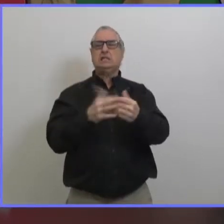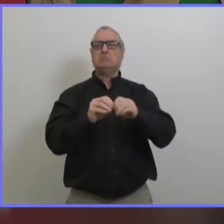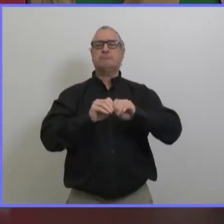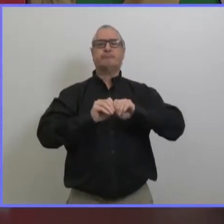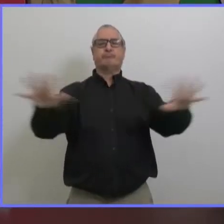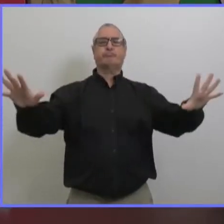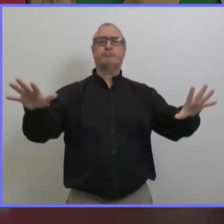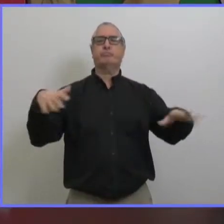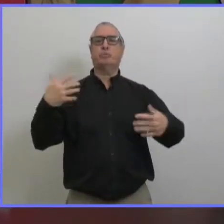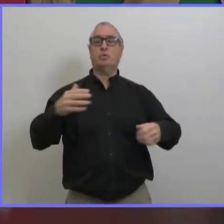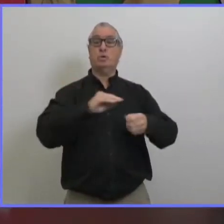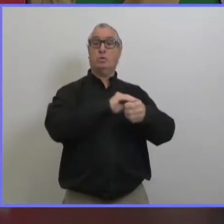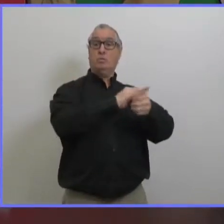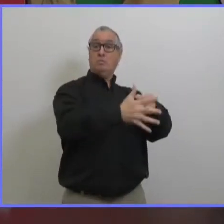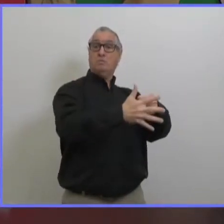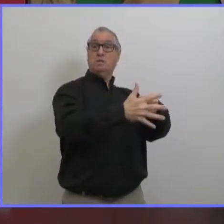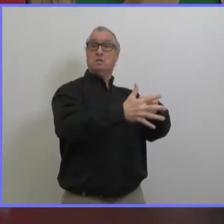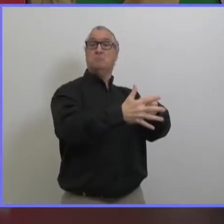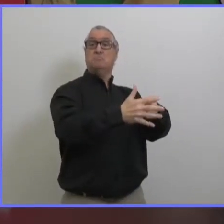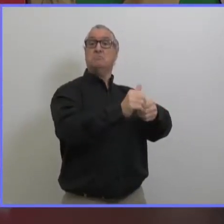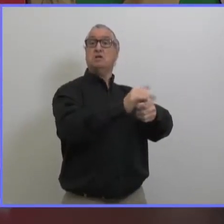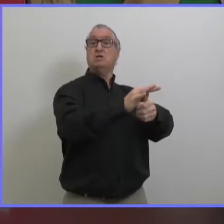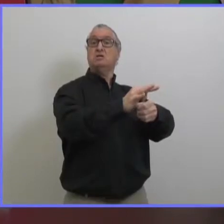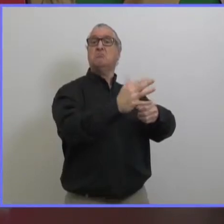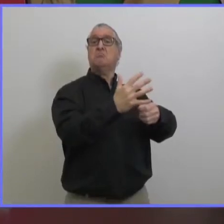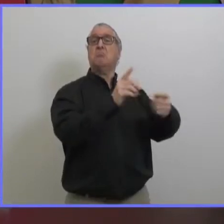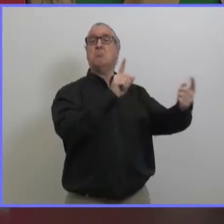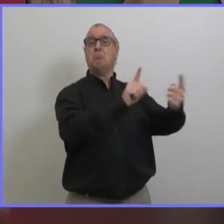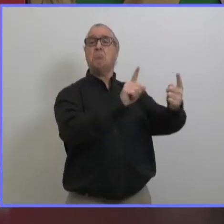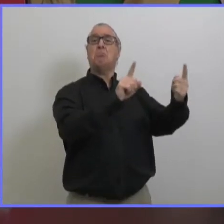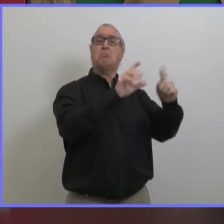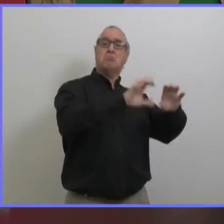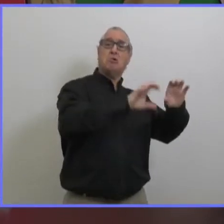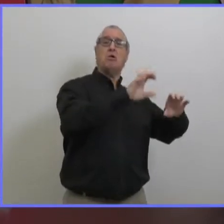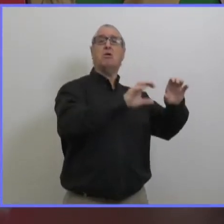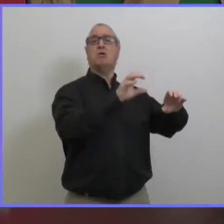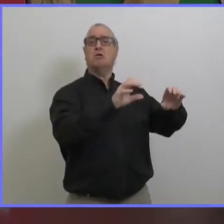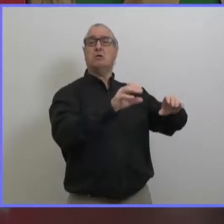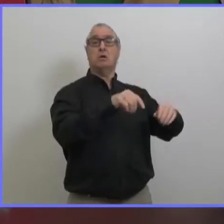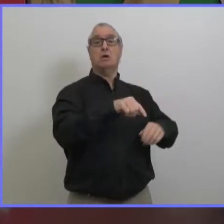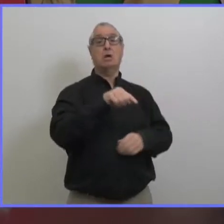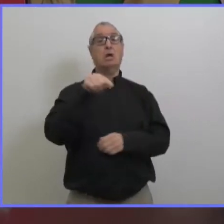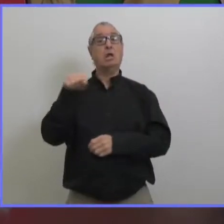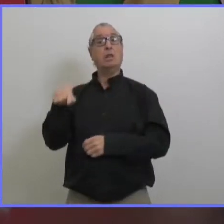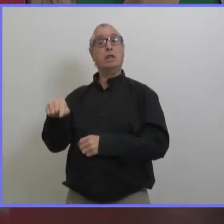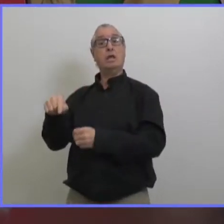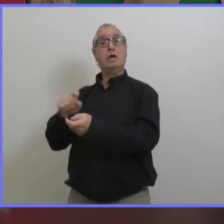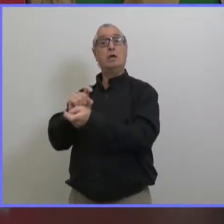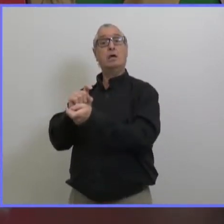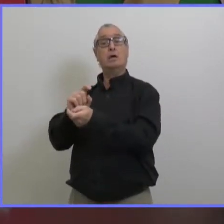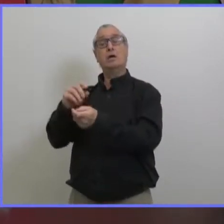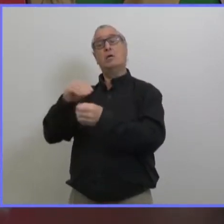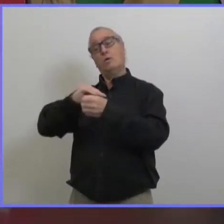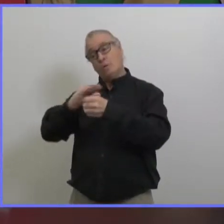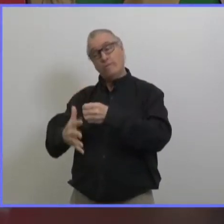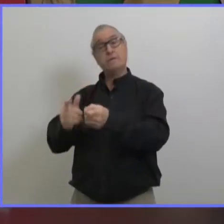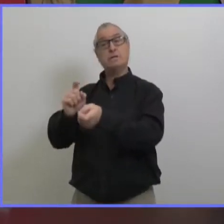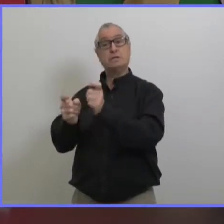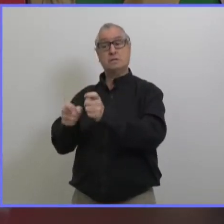que le covi 19 qu'on a à l'heure actuelle dans la plupart des cas